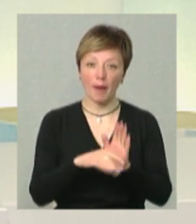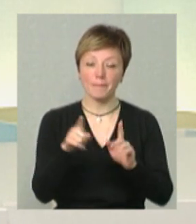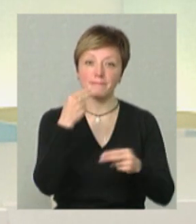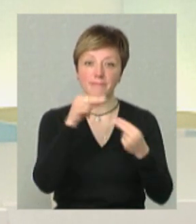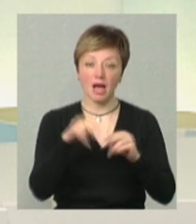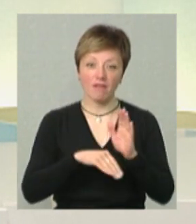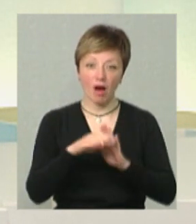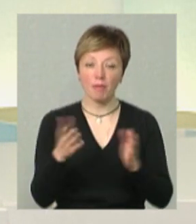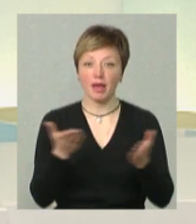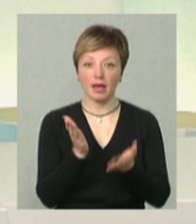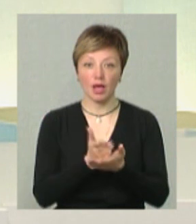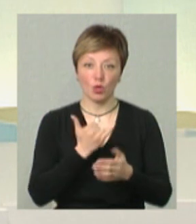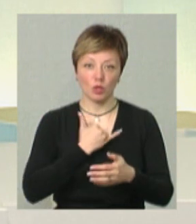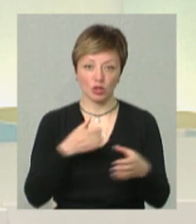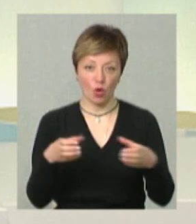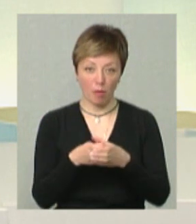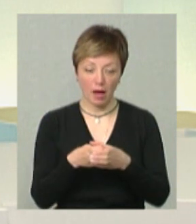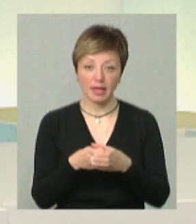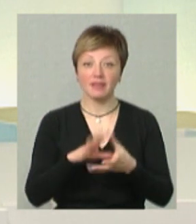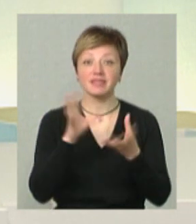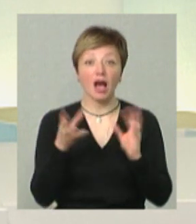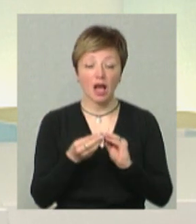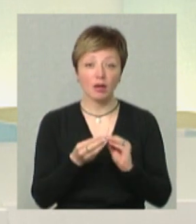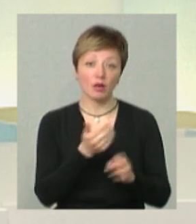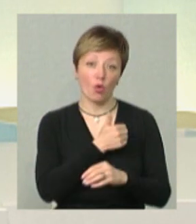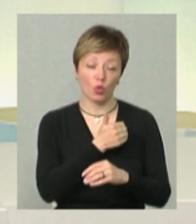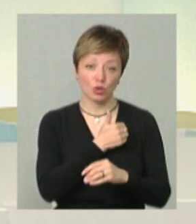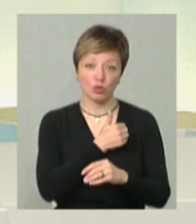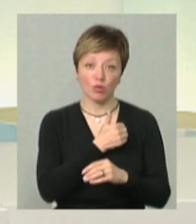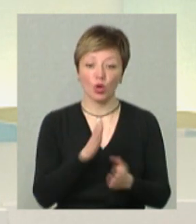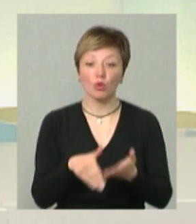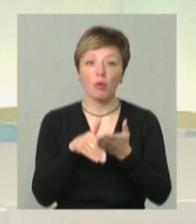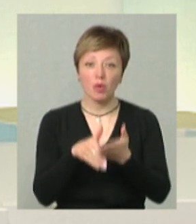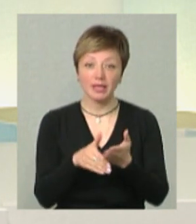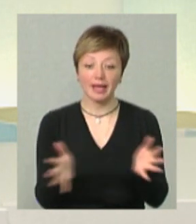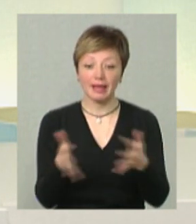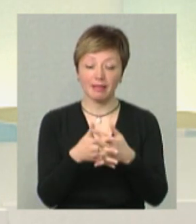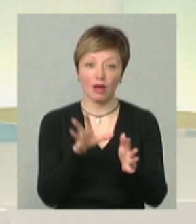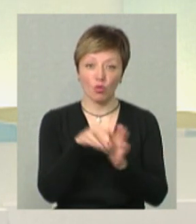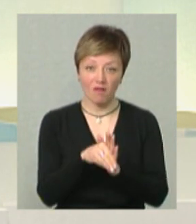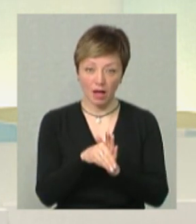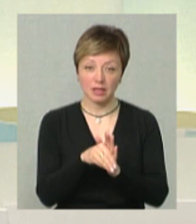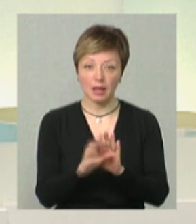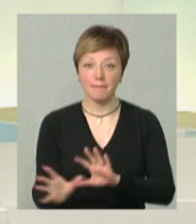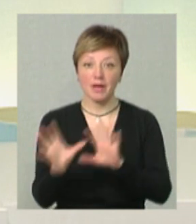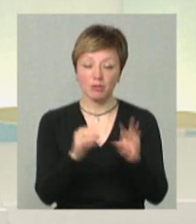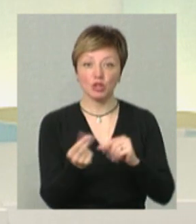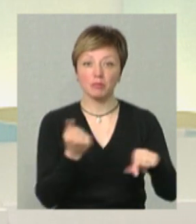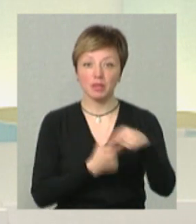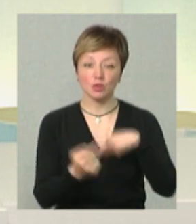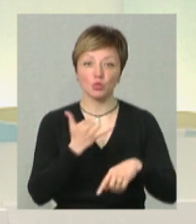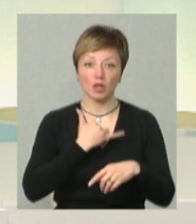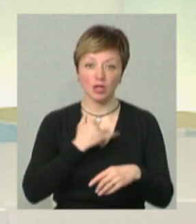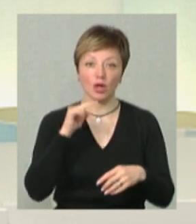перевагами, які є в нашій громаді. І взагалі ми хочемо якось допомогти інтегруватися переміщеному бізнесу в